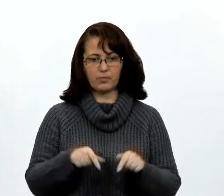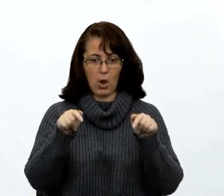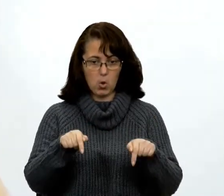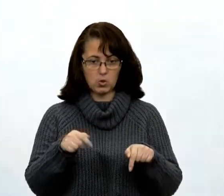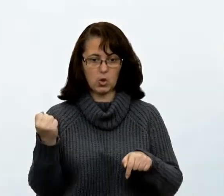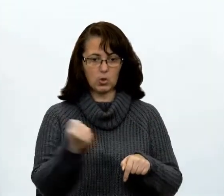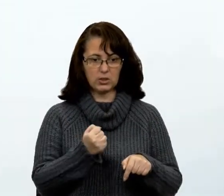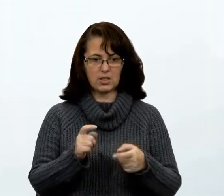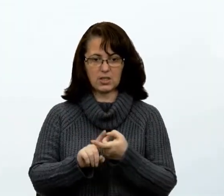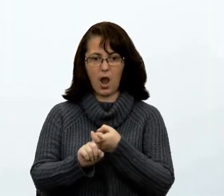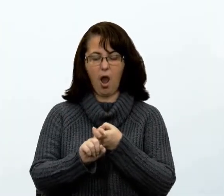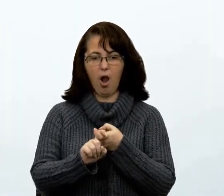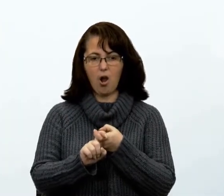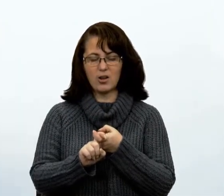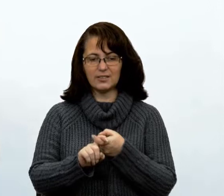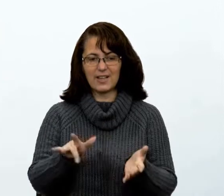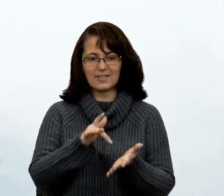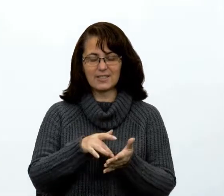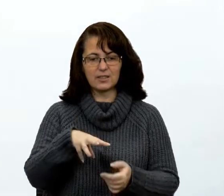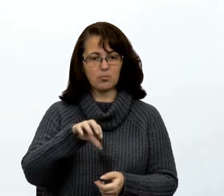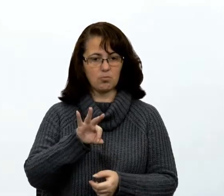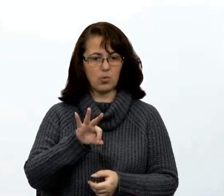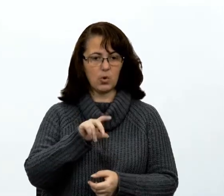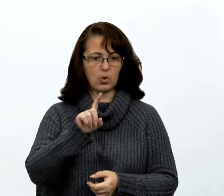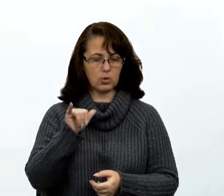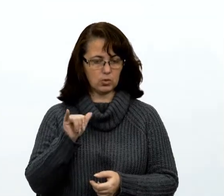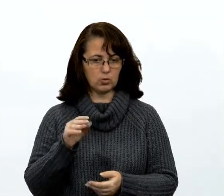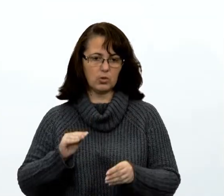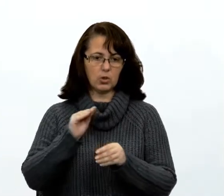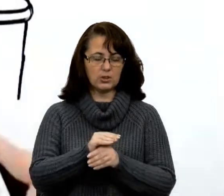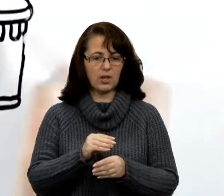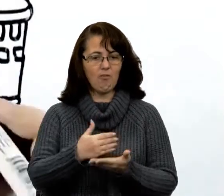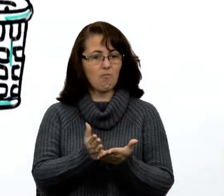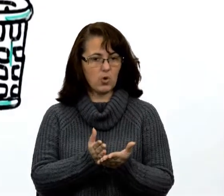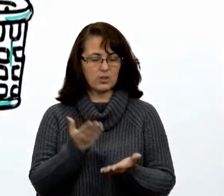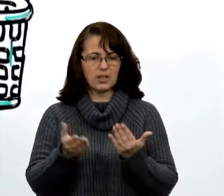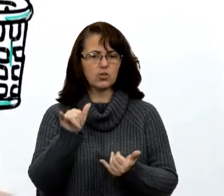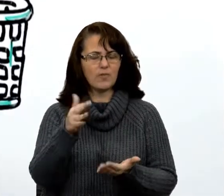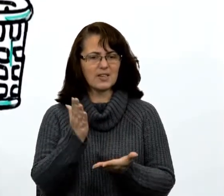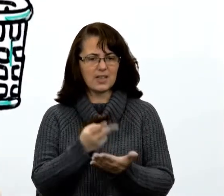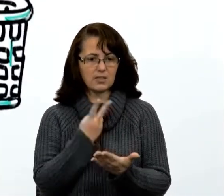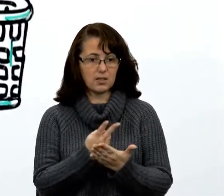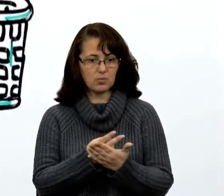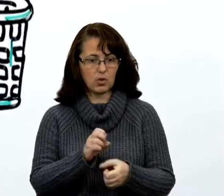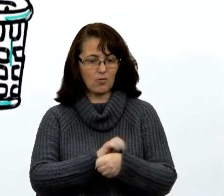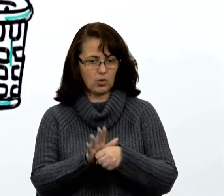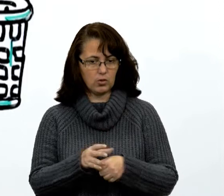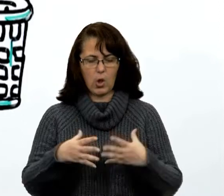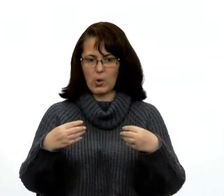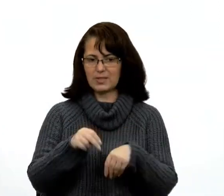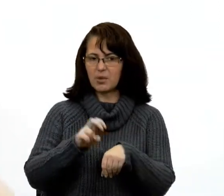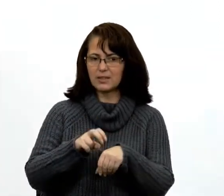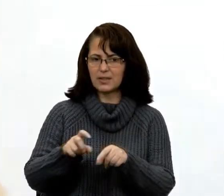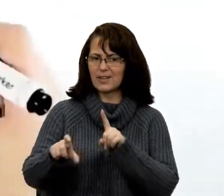тижня контакт «Центр МОЗу» додав нову послугу. Якщо у вас є симптоми коронавірусної хвороби, але сімейний лікар не